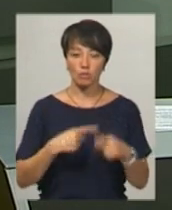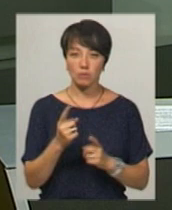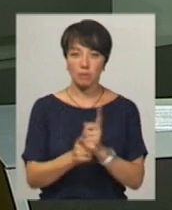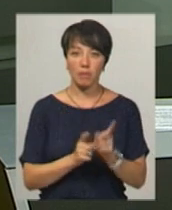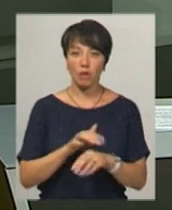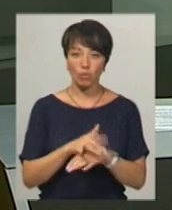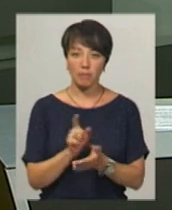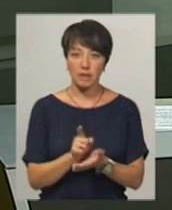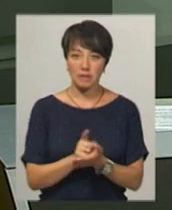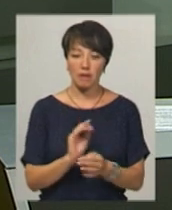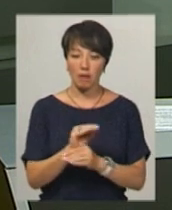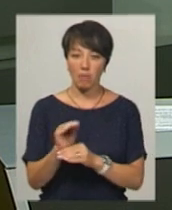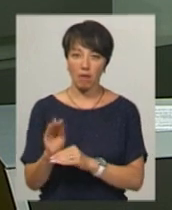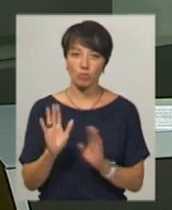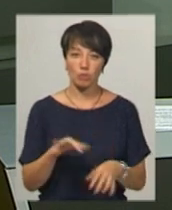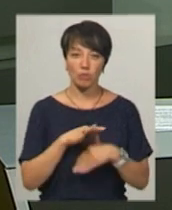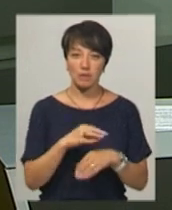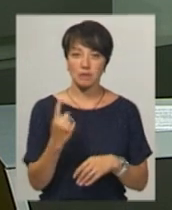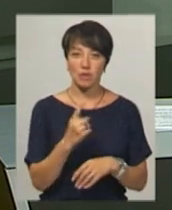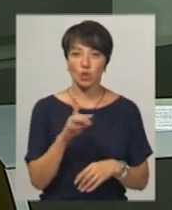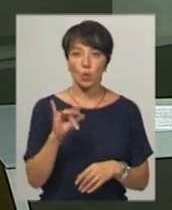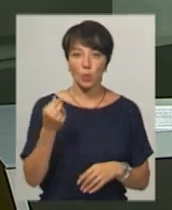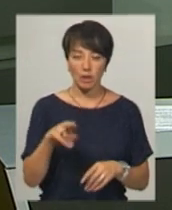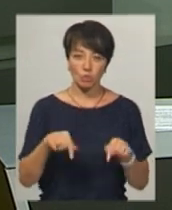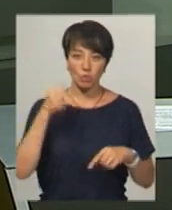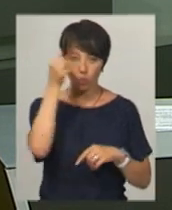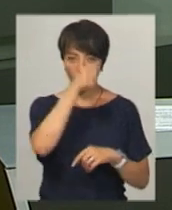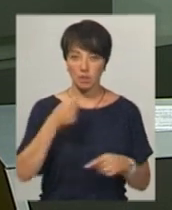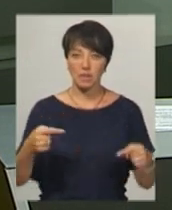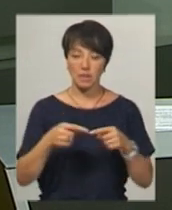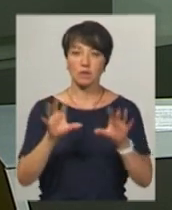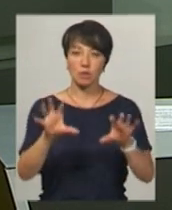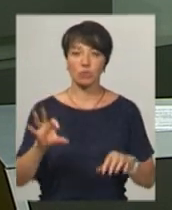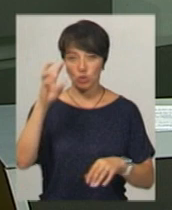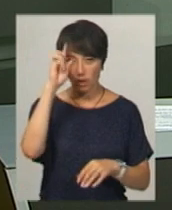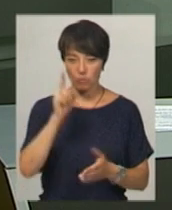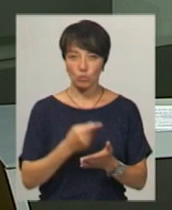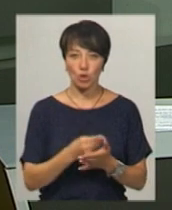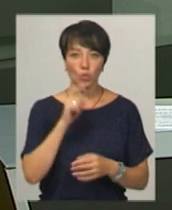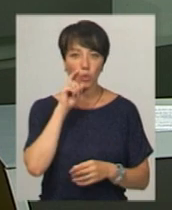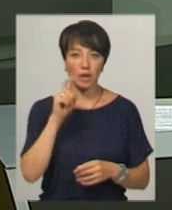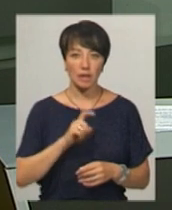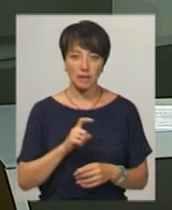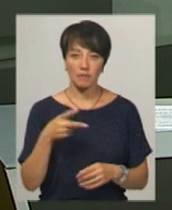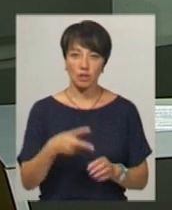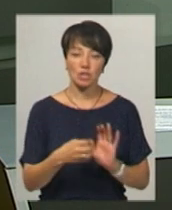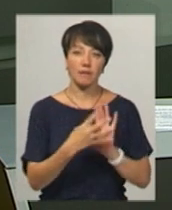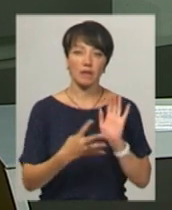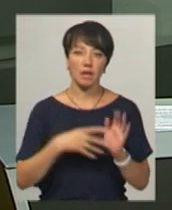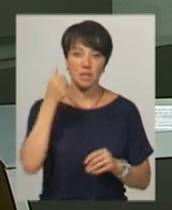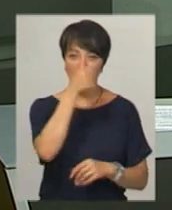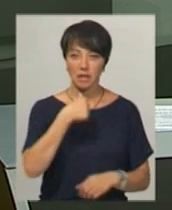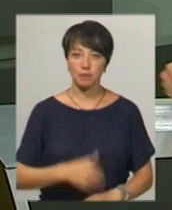перерахунок пенсій та надбавок буде проведено з 1 грудня цього року згідно з Законом про державний бюджет України на 2019